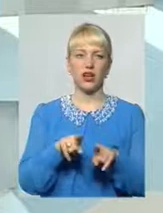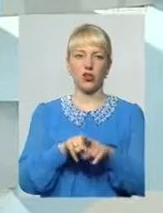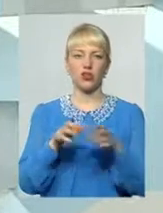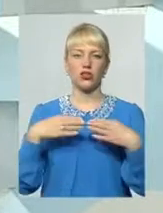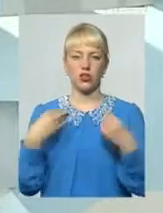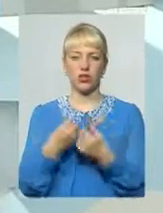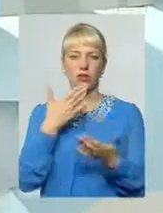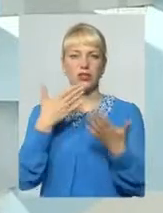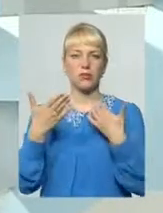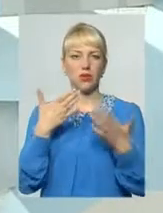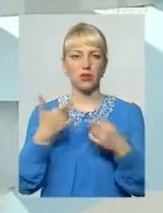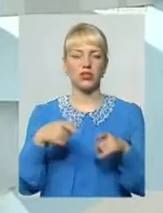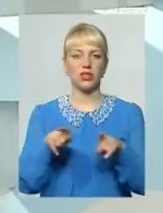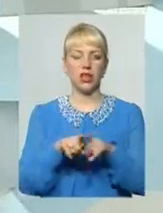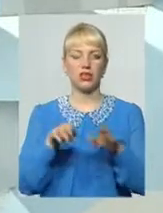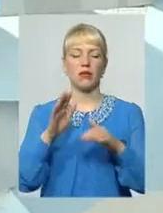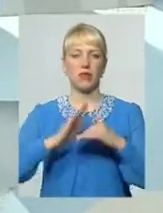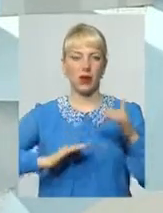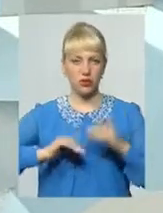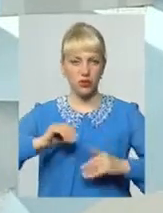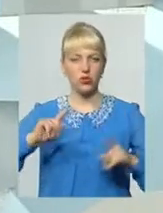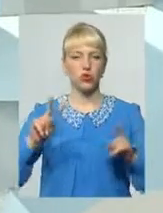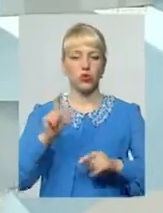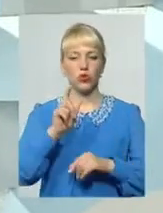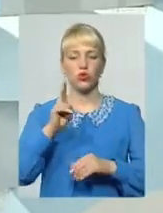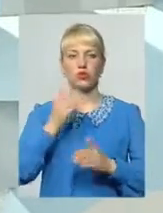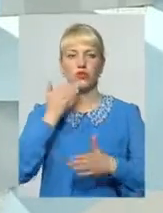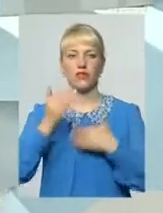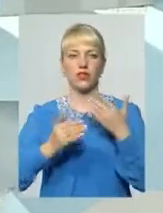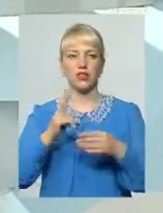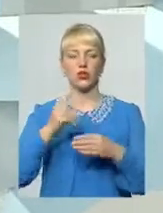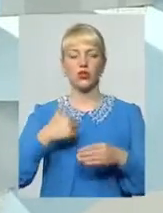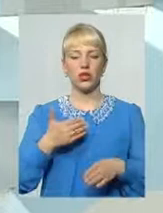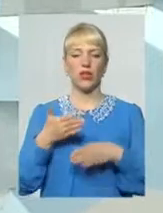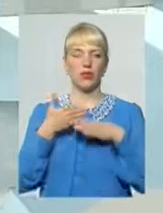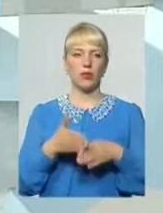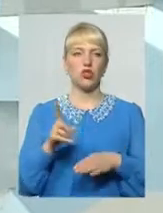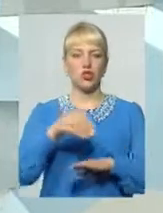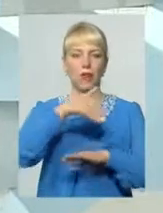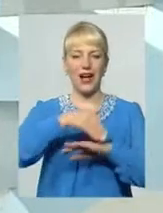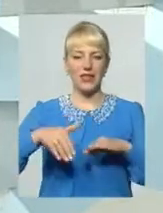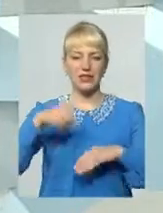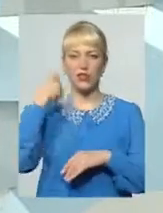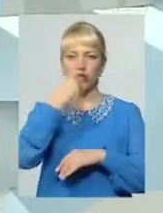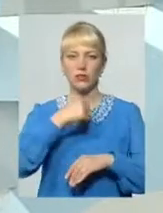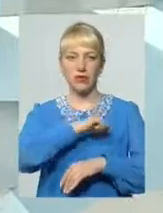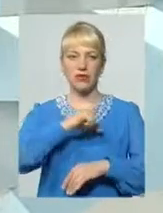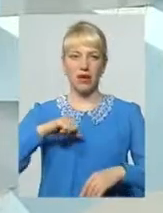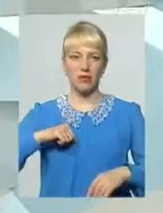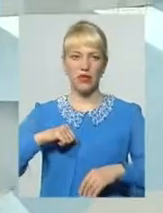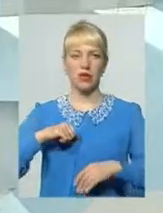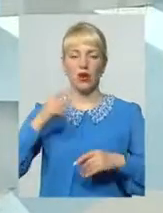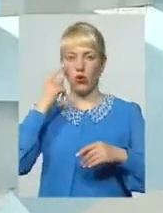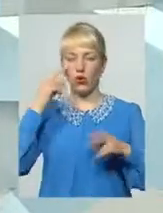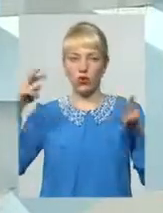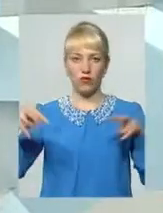родинами спілкуюсь І так і практикую, щоб люди, які звертаються, хочуть допомогти Щоб вони адресно, самі особисто, або очі в